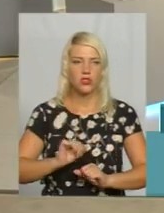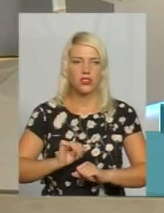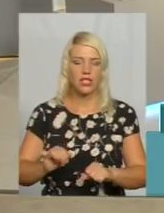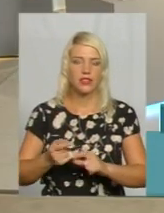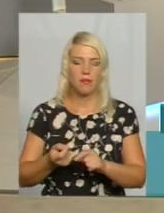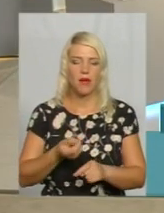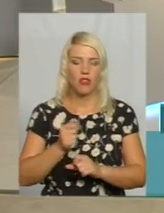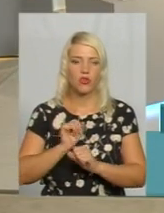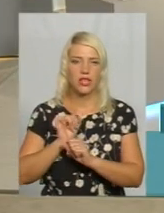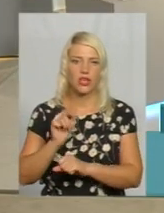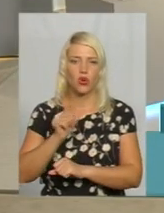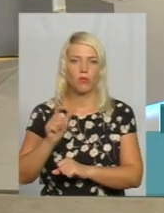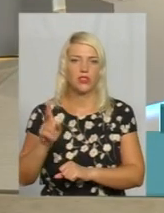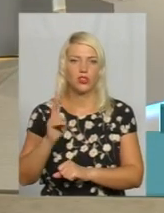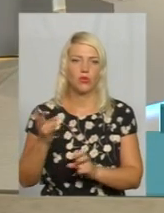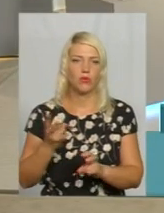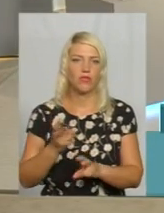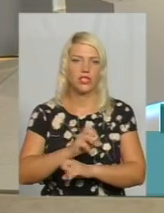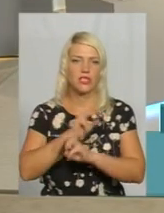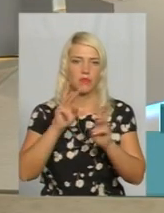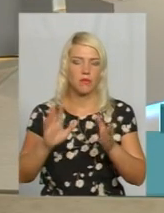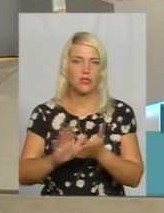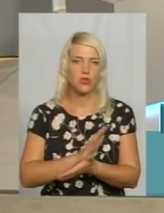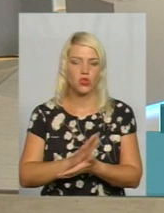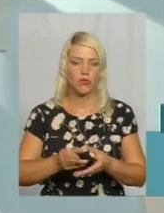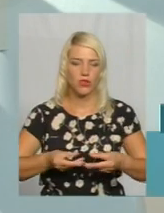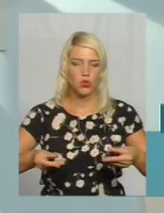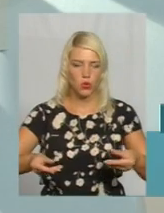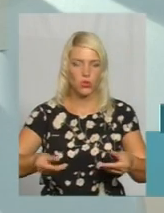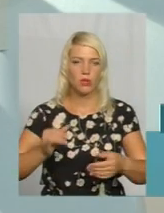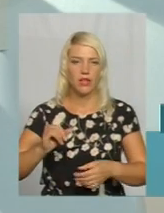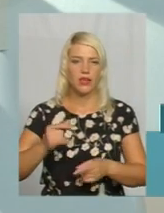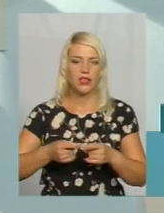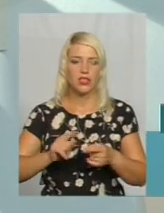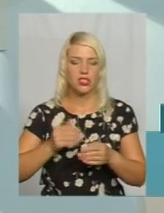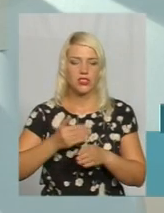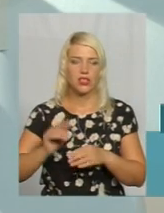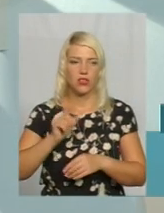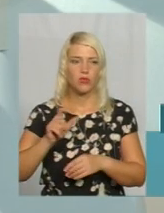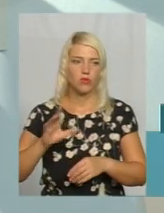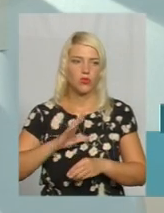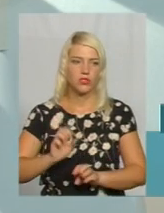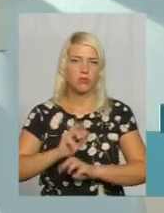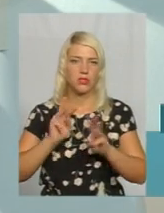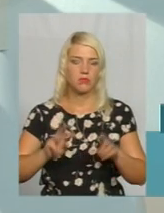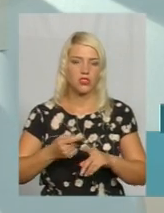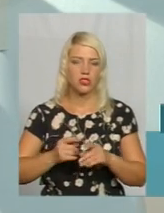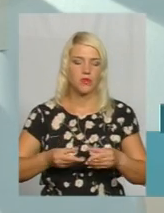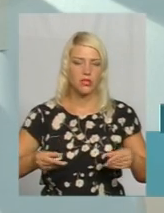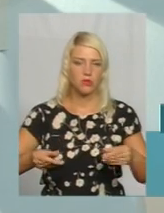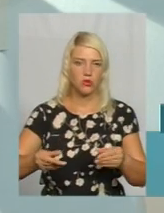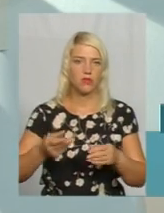громадян, які мали забезпечуватися безкоштовно тюнерами. І частина громадян були забезпечені цими тюнерами ще у